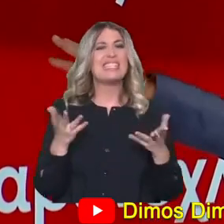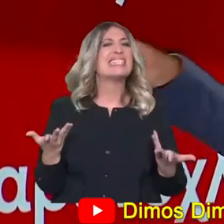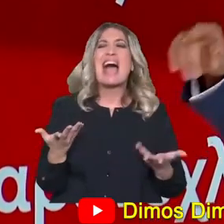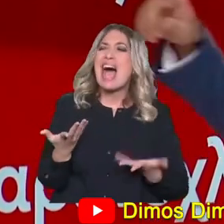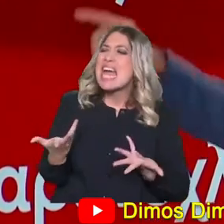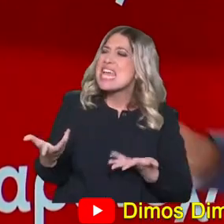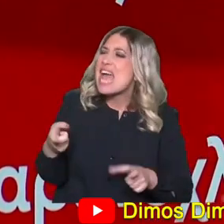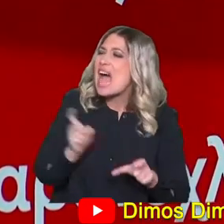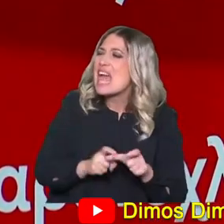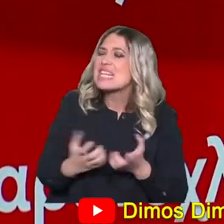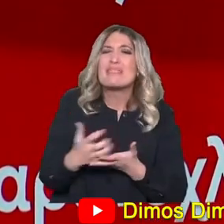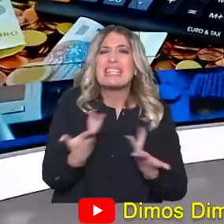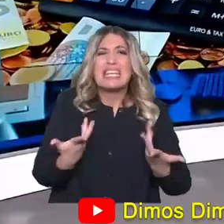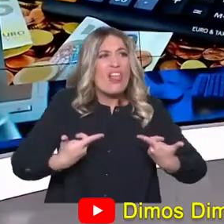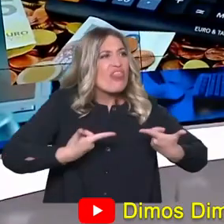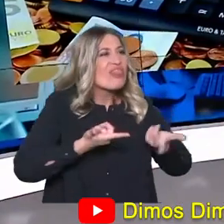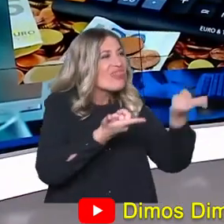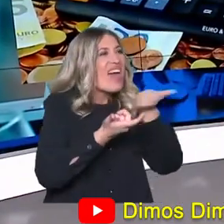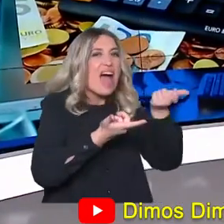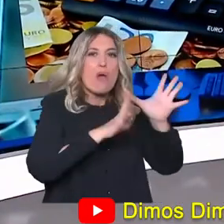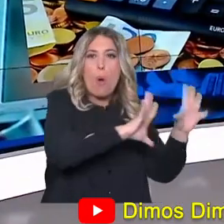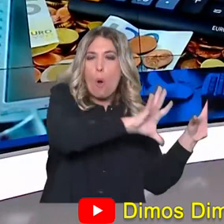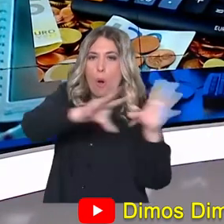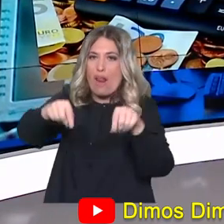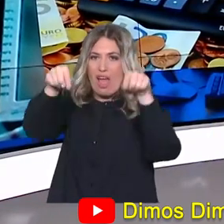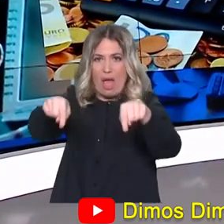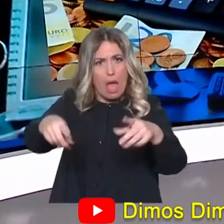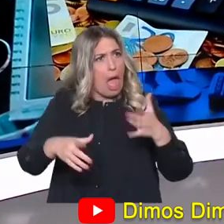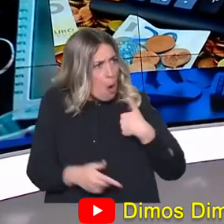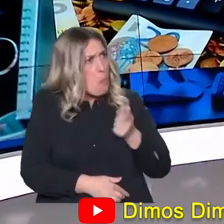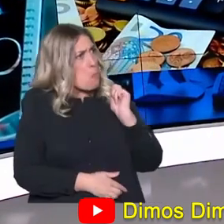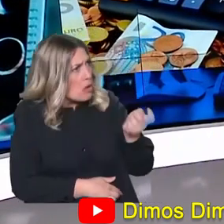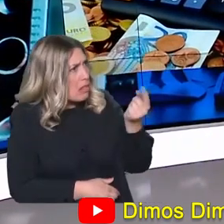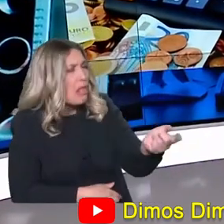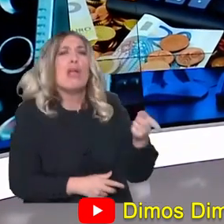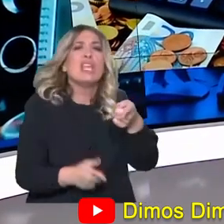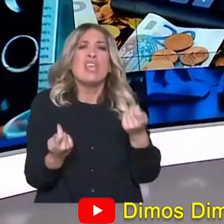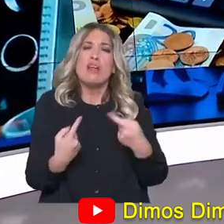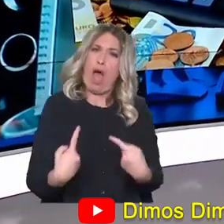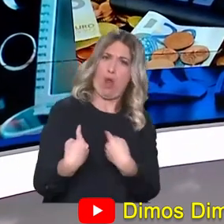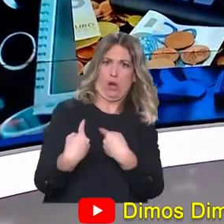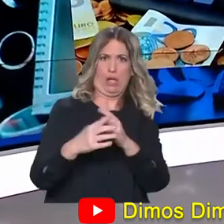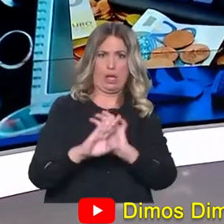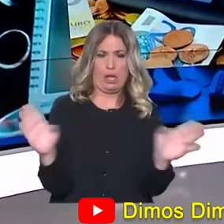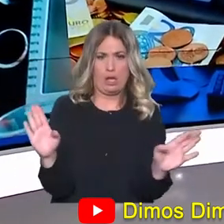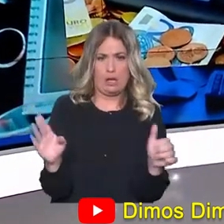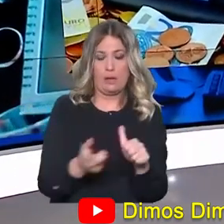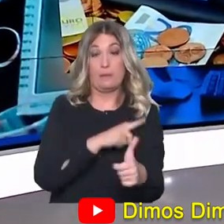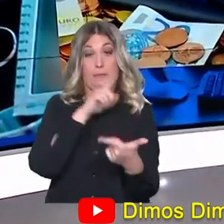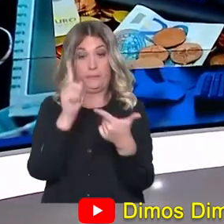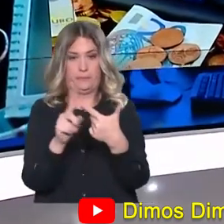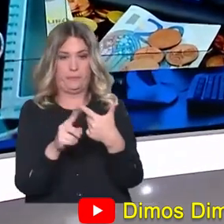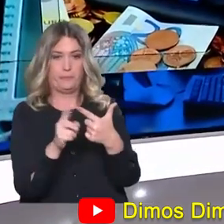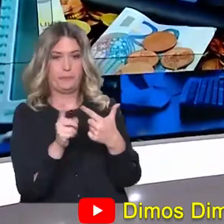εταιρείας που έχουν τα δάνειά μας όλων πια και τα εξυπηρετούμενα και με τι τρόπο λειτουργούν. Συνεχίζουμε, πάμε να δούμε τι έδειξε το